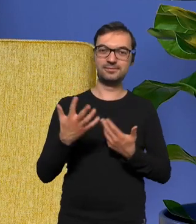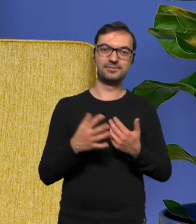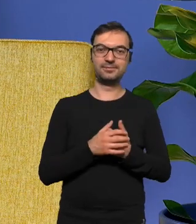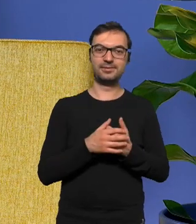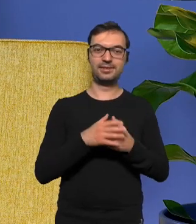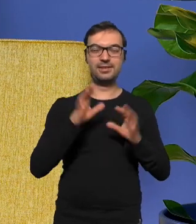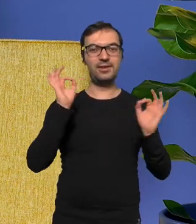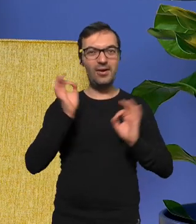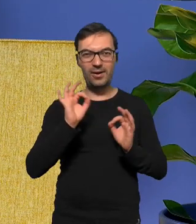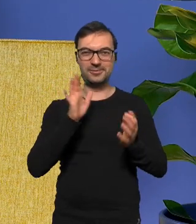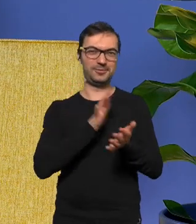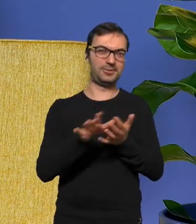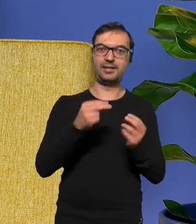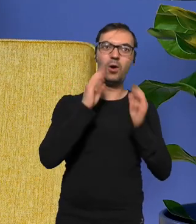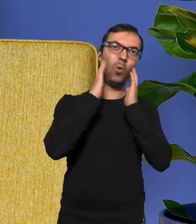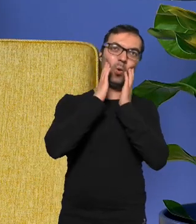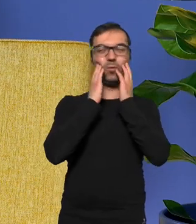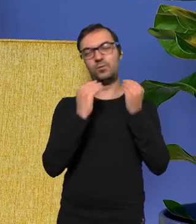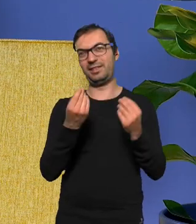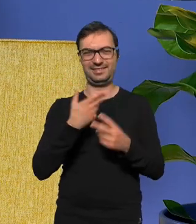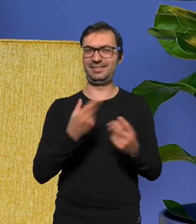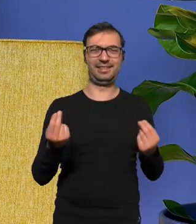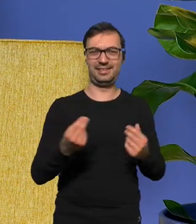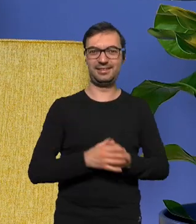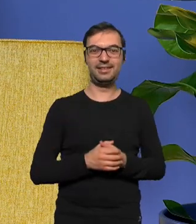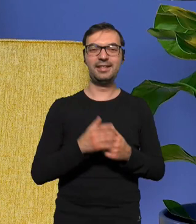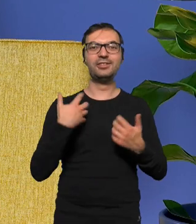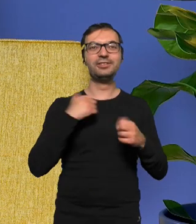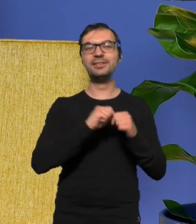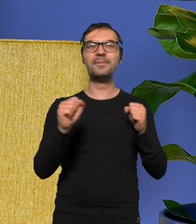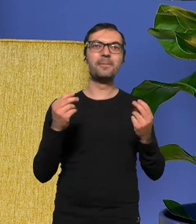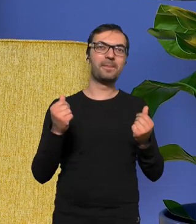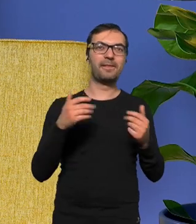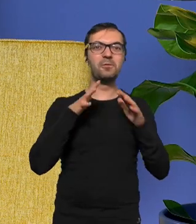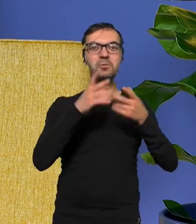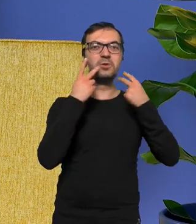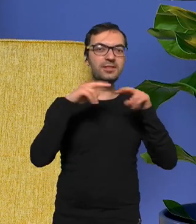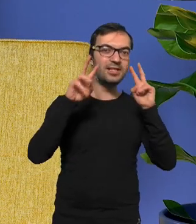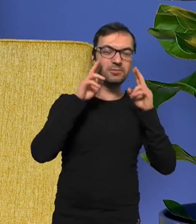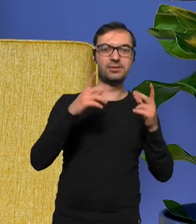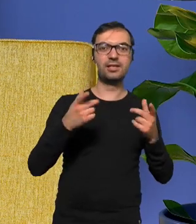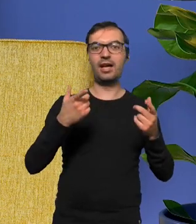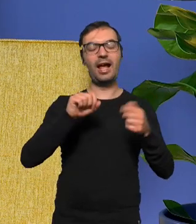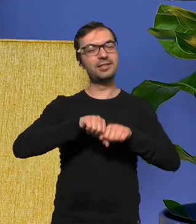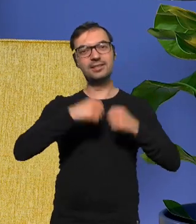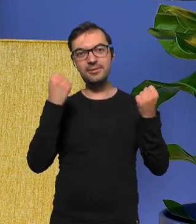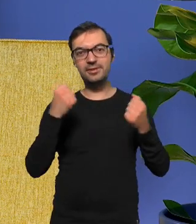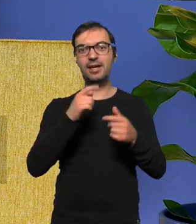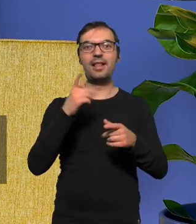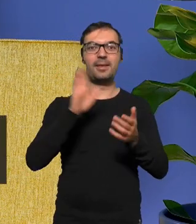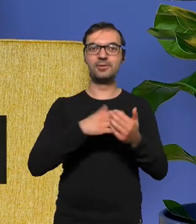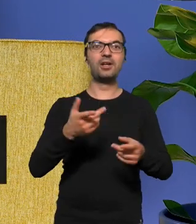fu, fe niżeli och, ach no jest takie pełne takich jednak zaskoczeń w stylu a nie